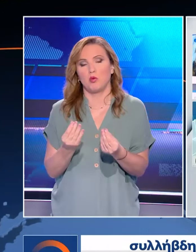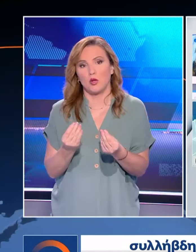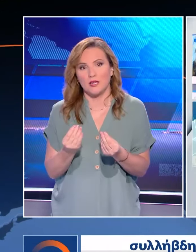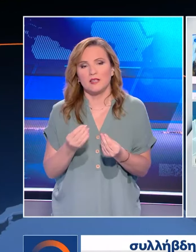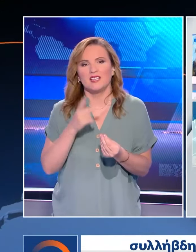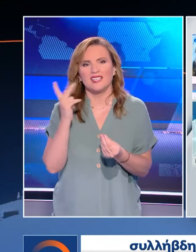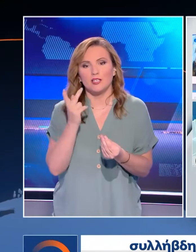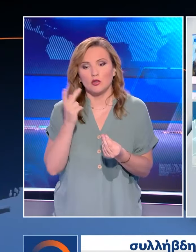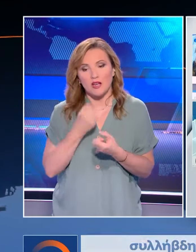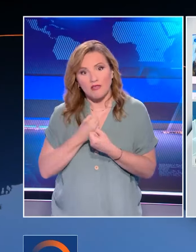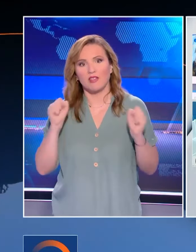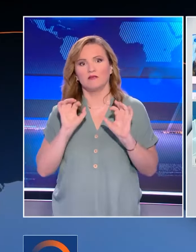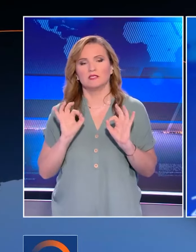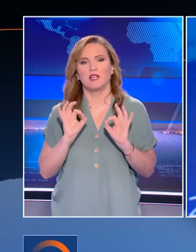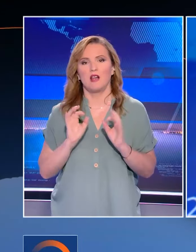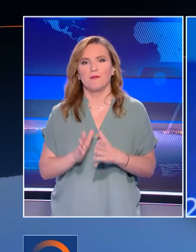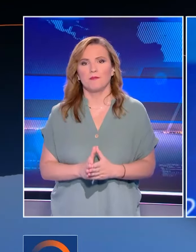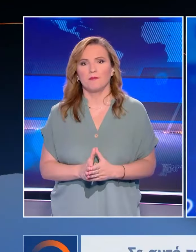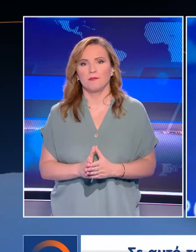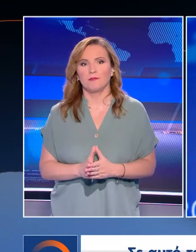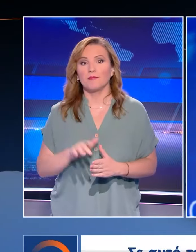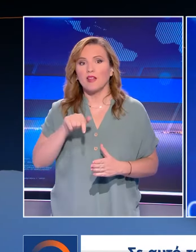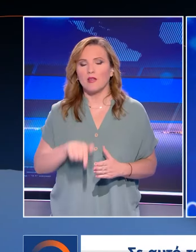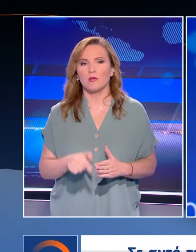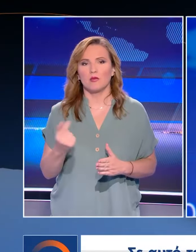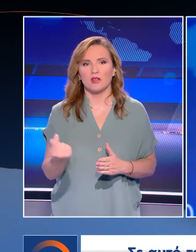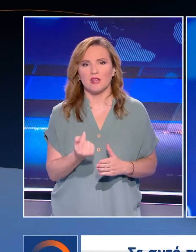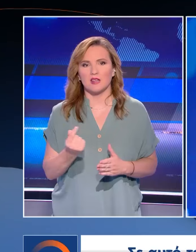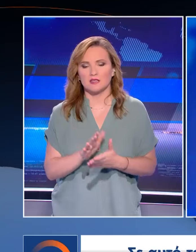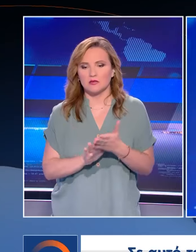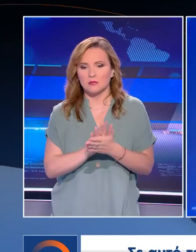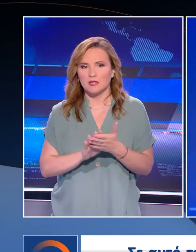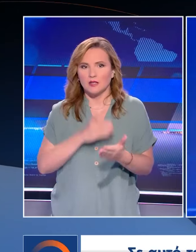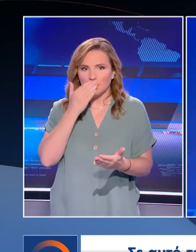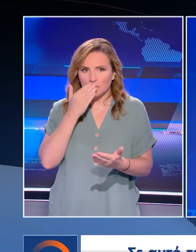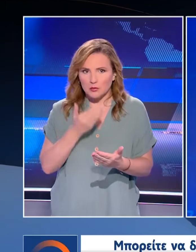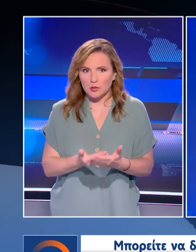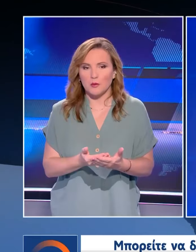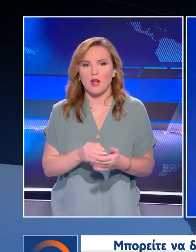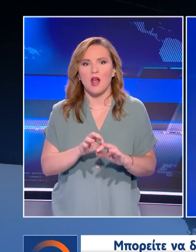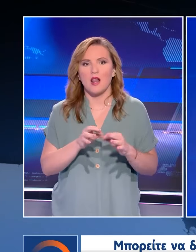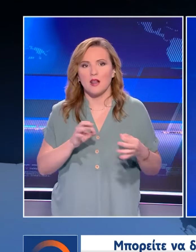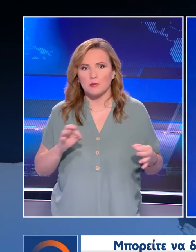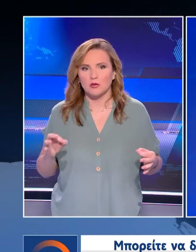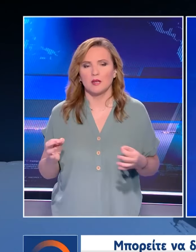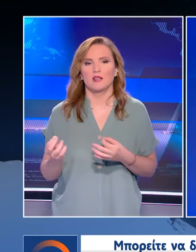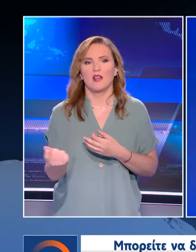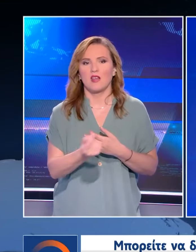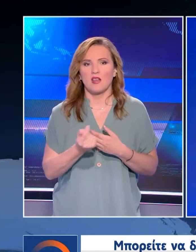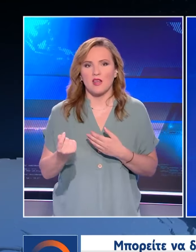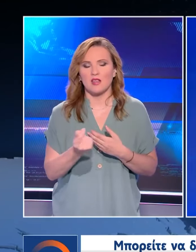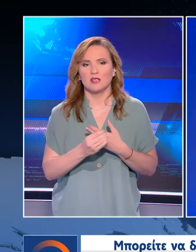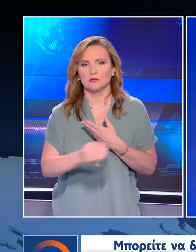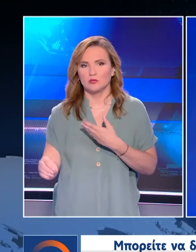κοινωνικό αυτοματισμό Σε αυτό το σημείο το Δελτίο μας ολοκληρώθηκε Μπορείτε να δείτε αναλυτικά